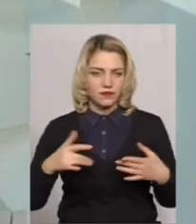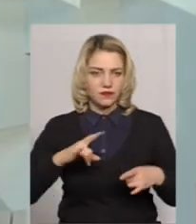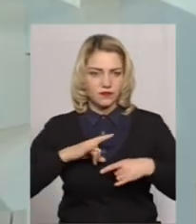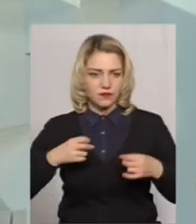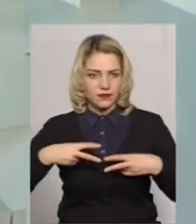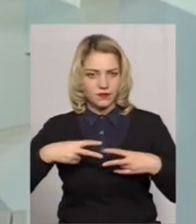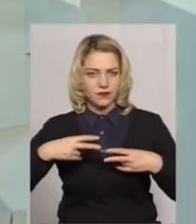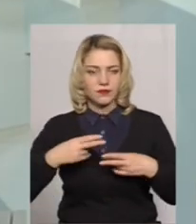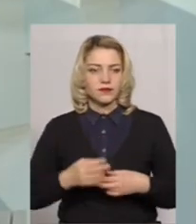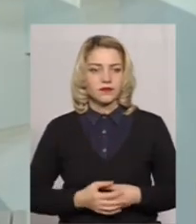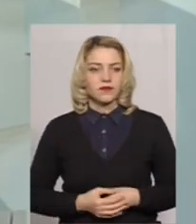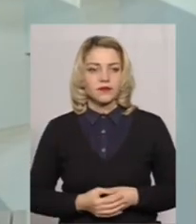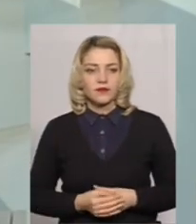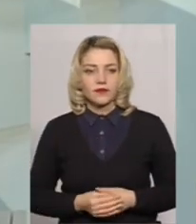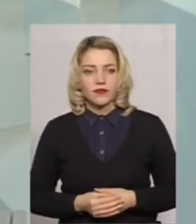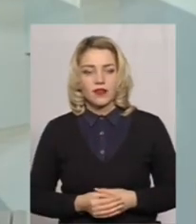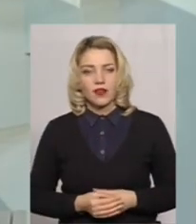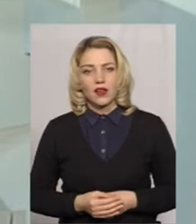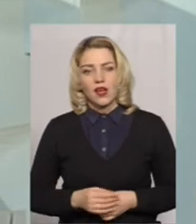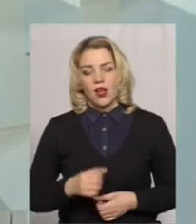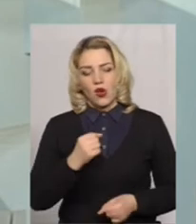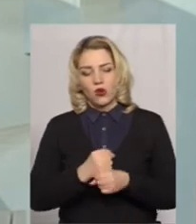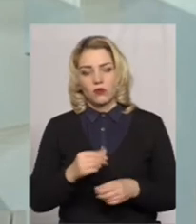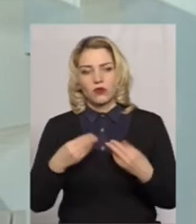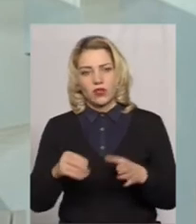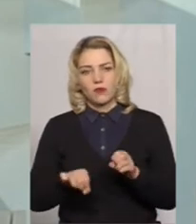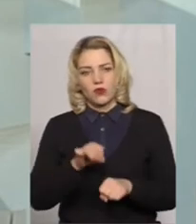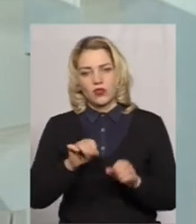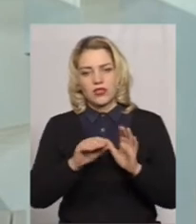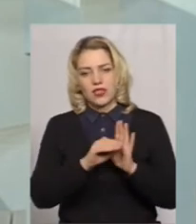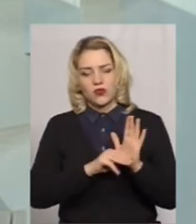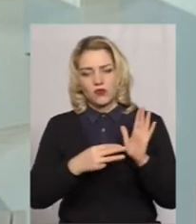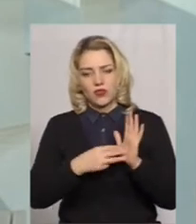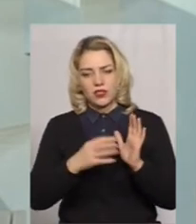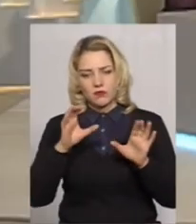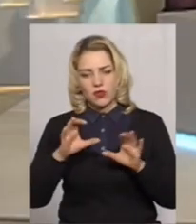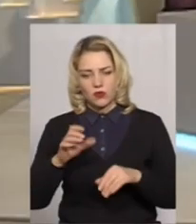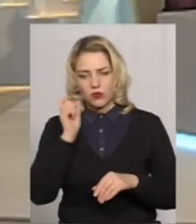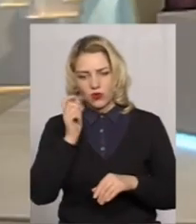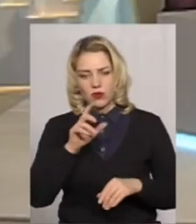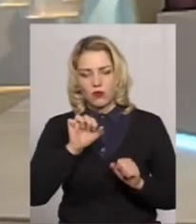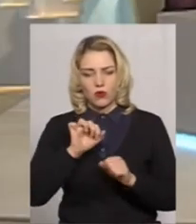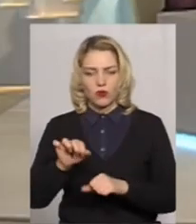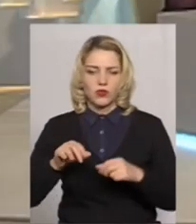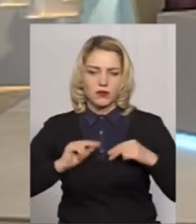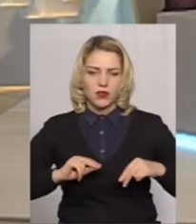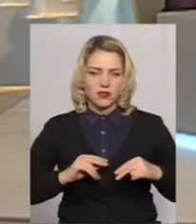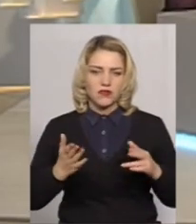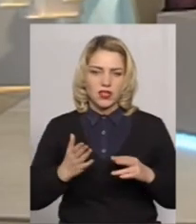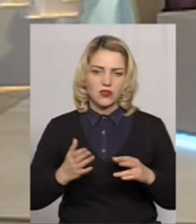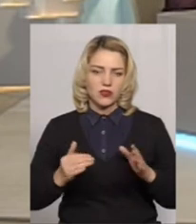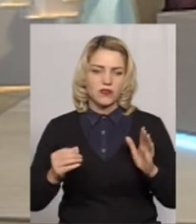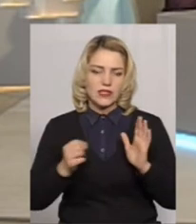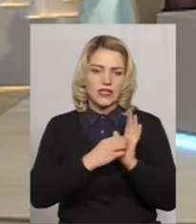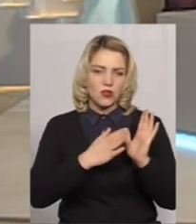суб'єкт господарювання роботодавець порушує статтю 8 Закону України про охорону праці, якою встановлено